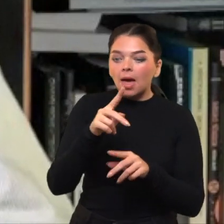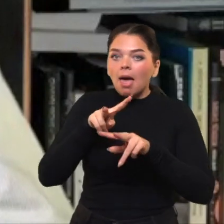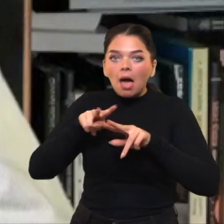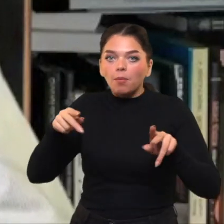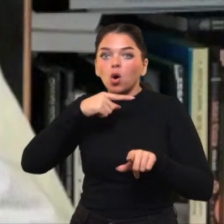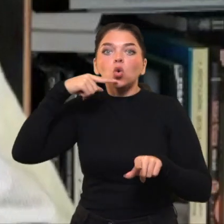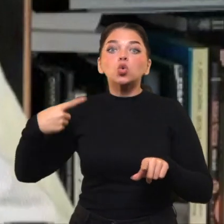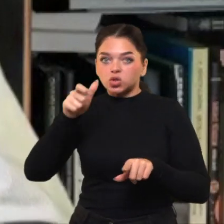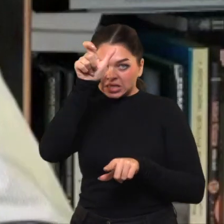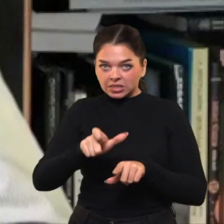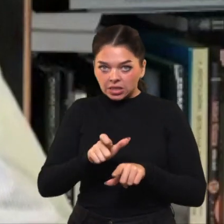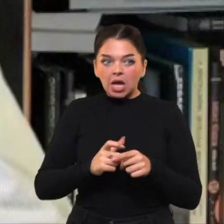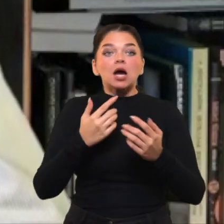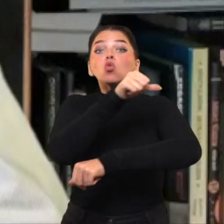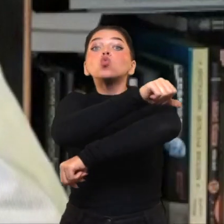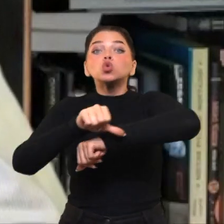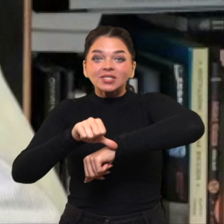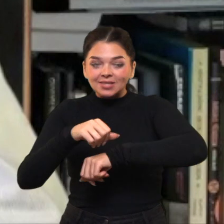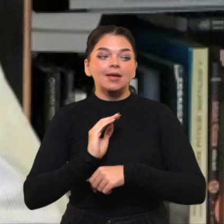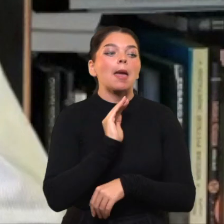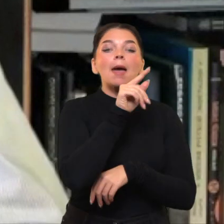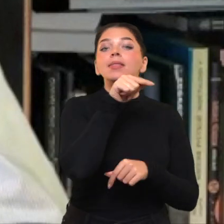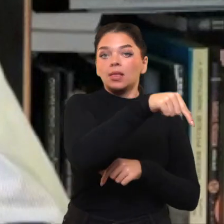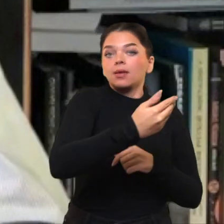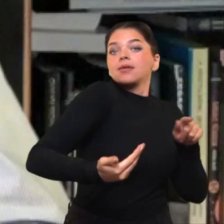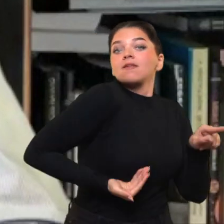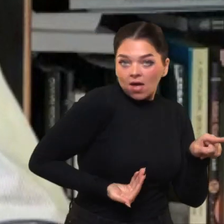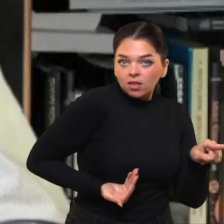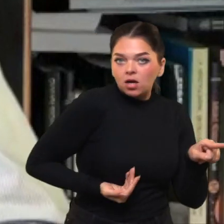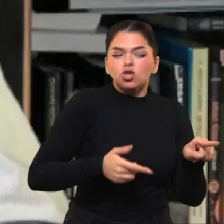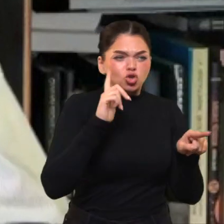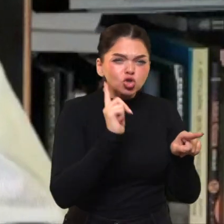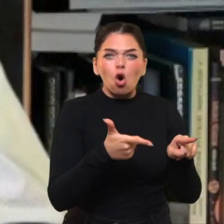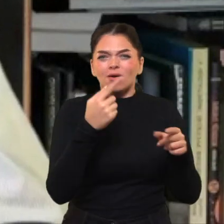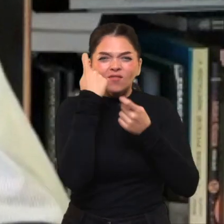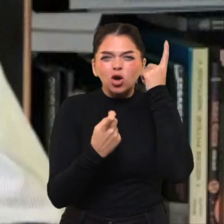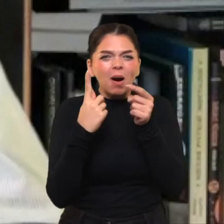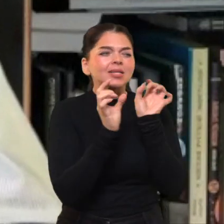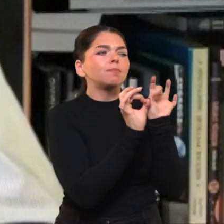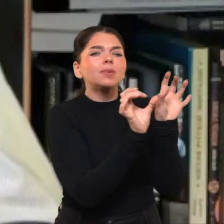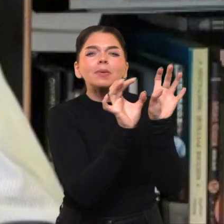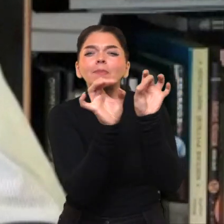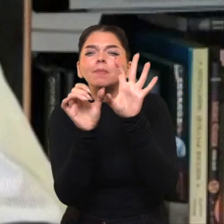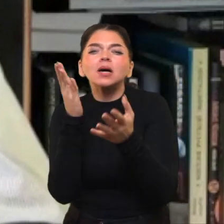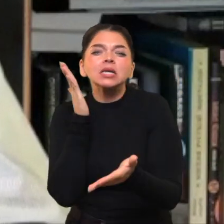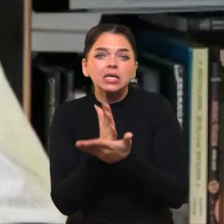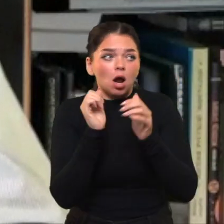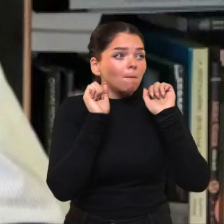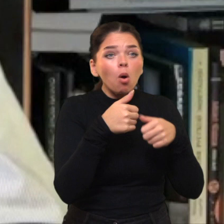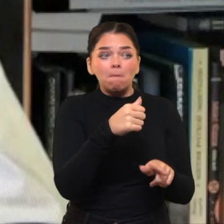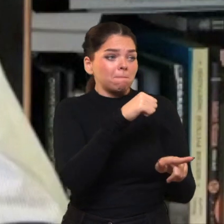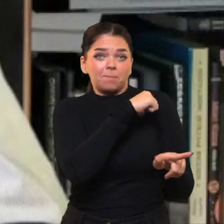rusas, ar rusakalbis, gyvenantis ne Rusijoje, ir pas jį tikrai yra informacijos šaltinių ar nuomonių, ir taip toliau.